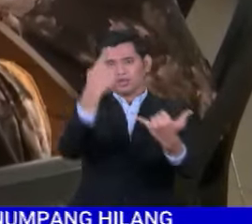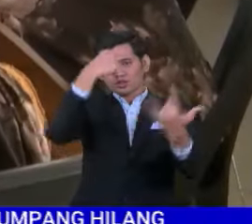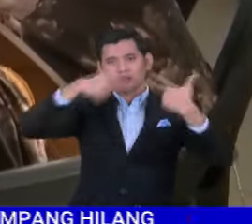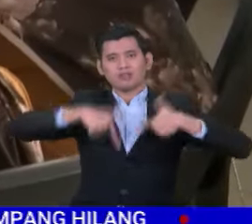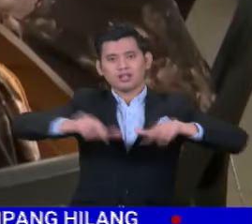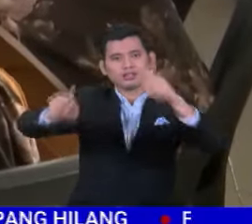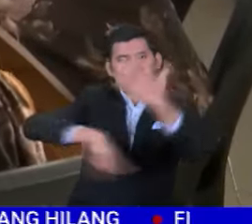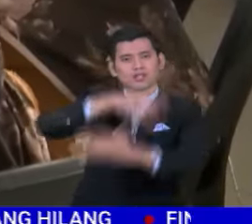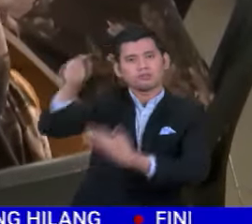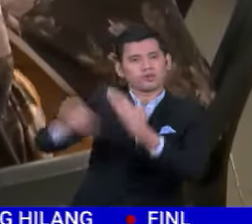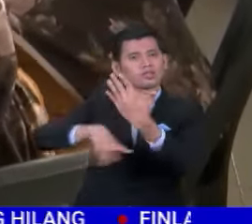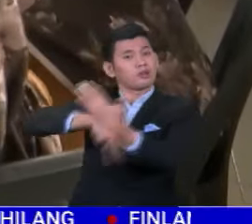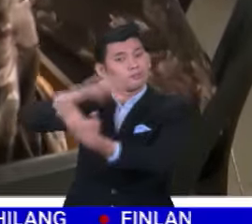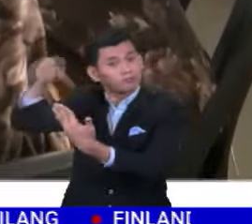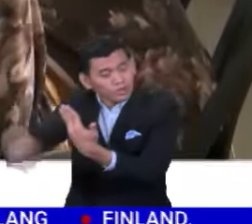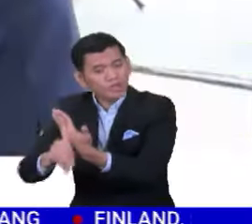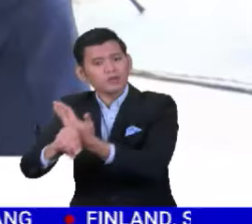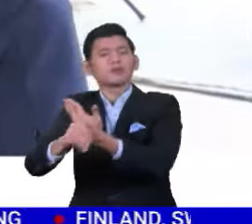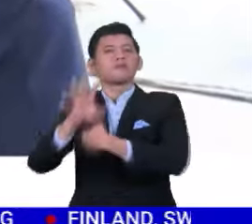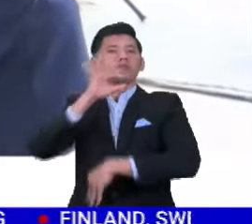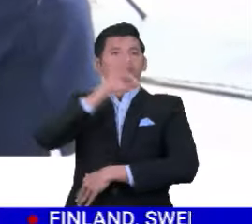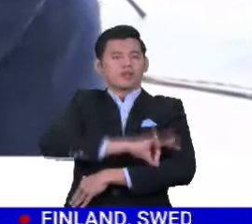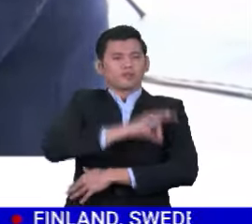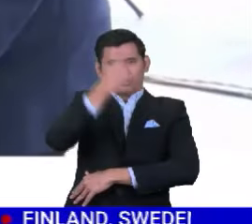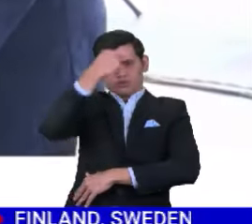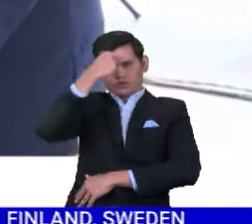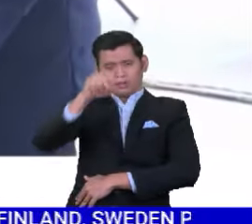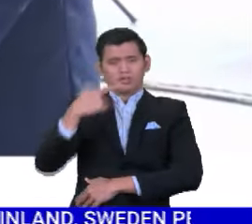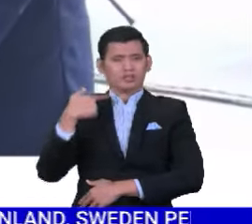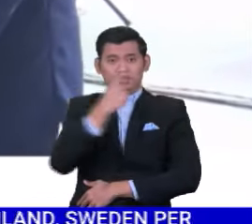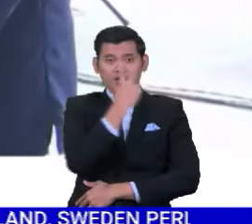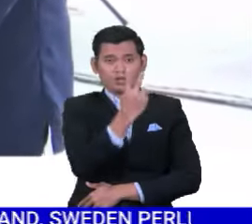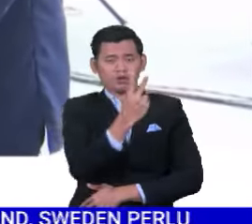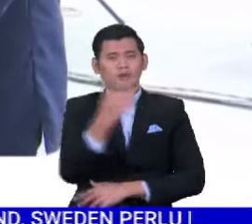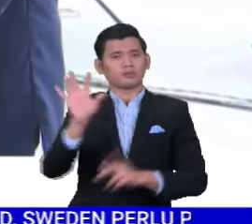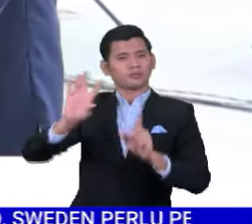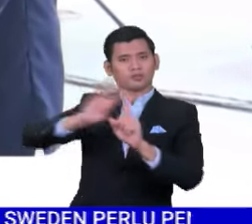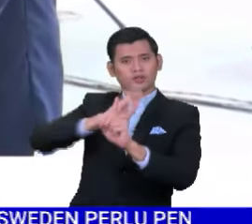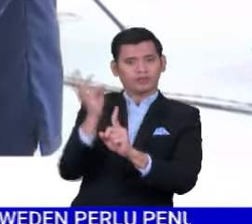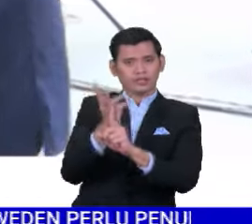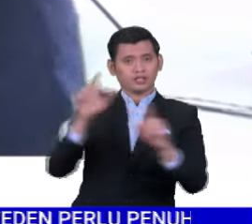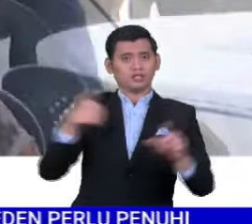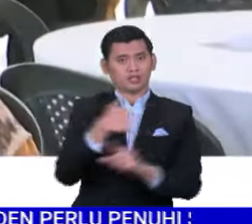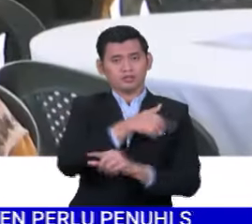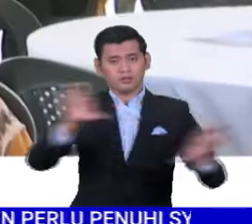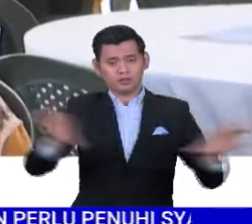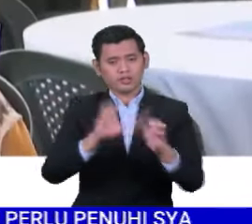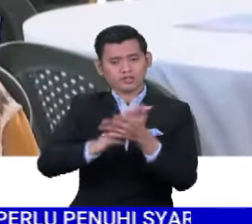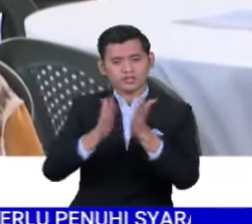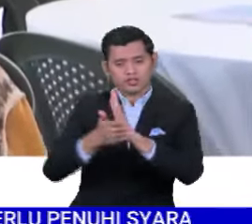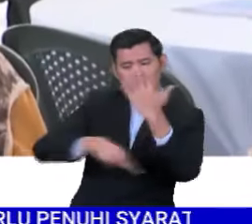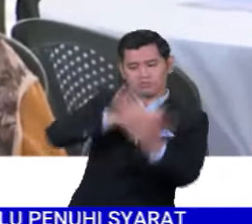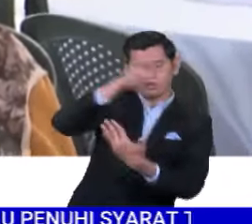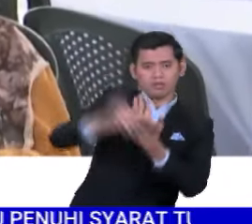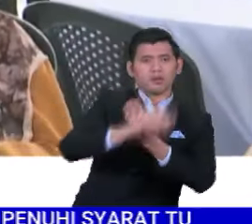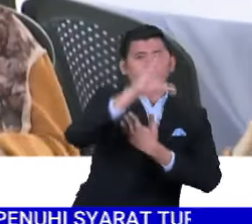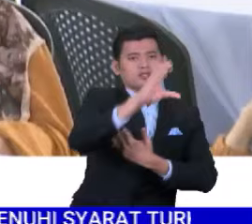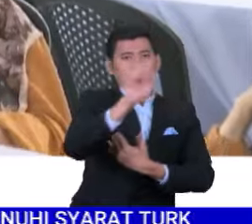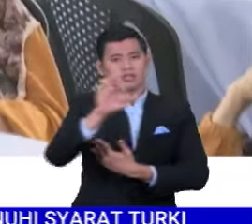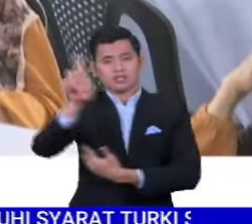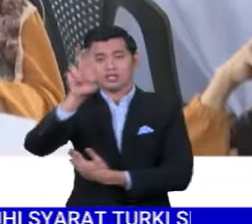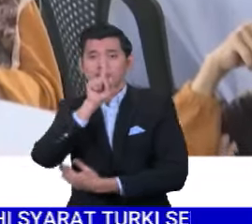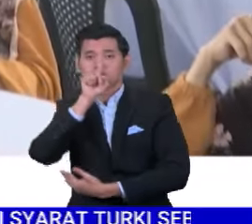melaksanakan program-program bagi melihat kepada kebajikan mereka dan sebagainya. Jadi program CSR ini sebenarnya